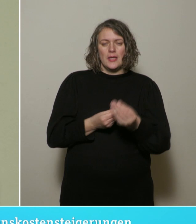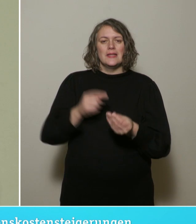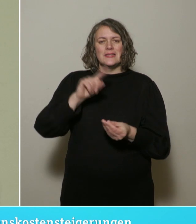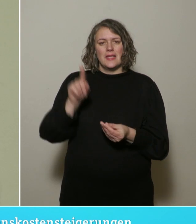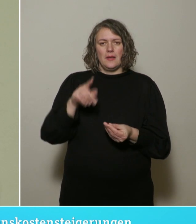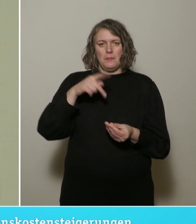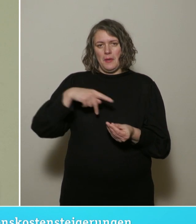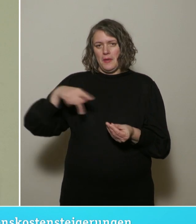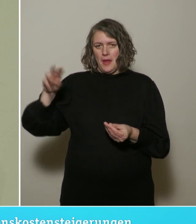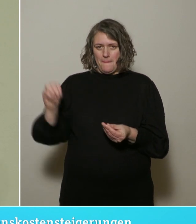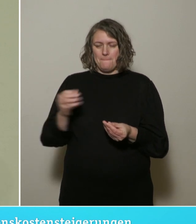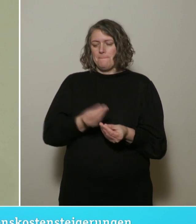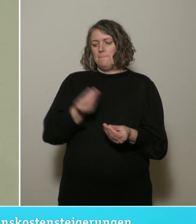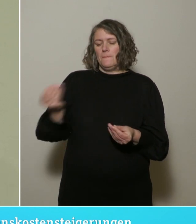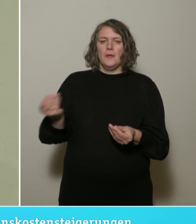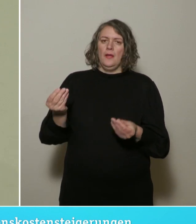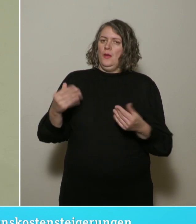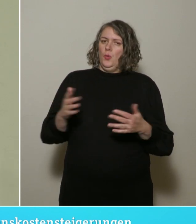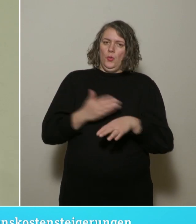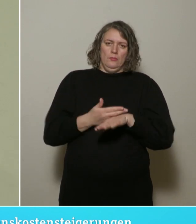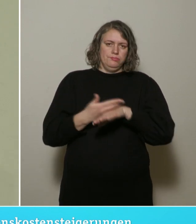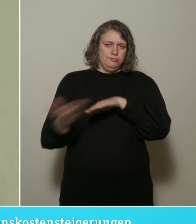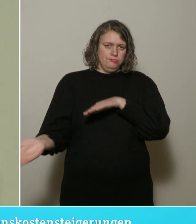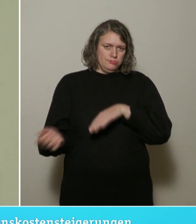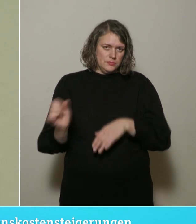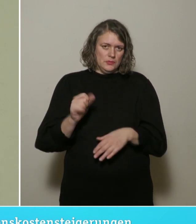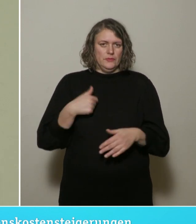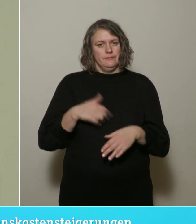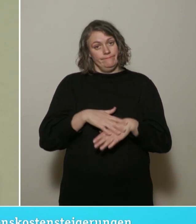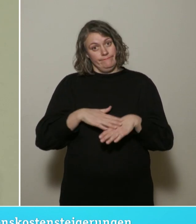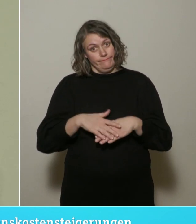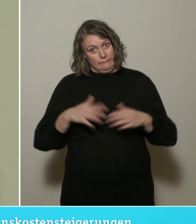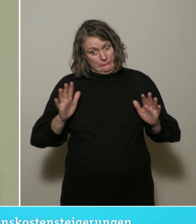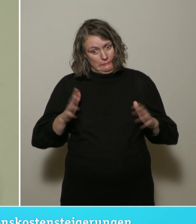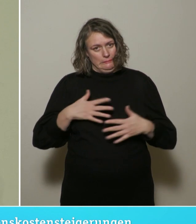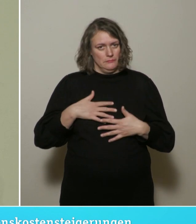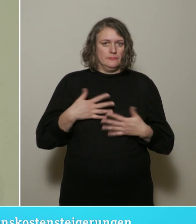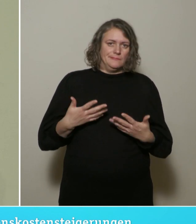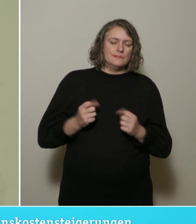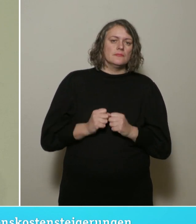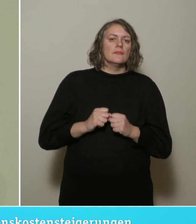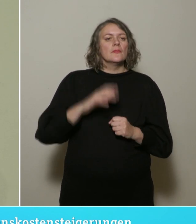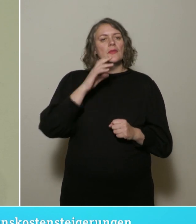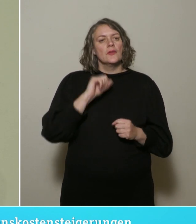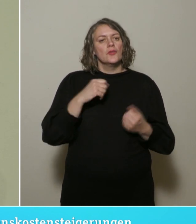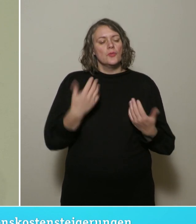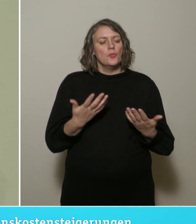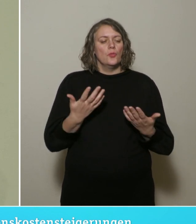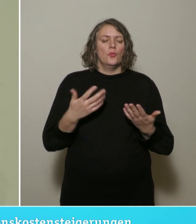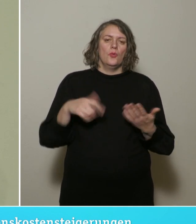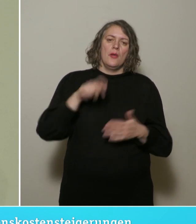zu einer erheblichen Verzögerung gekommen, die wir bedauern. Der Wunsch nach einem Nachweis von